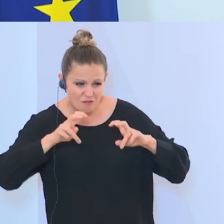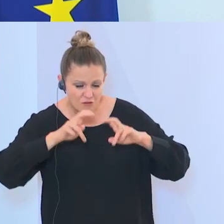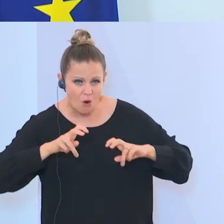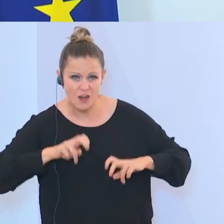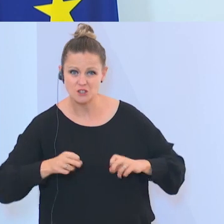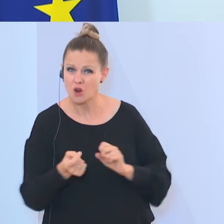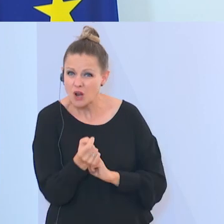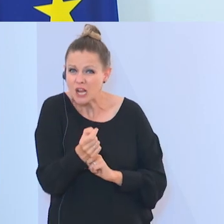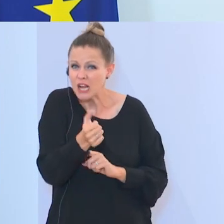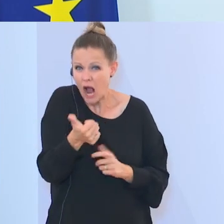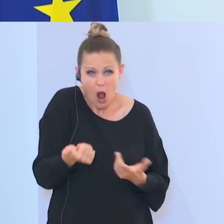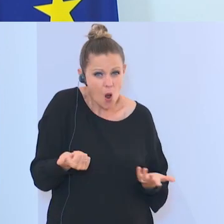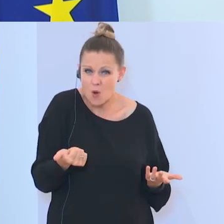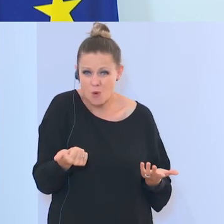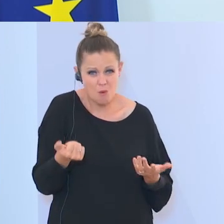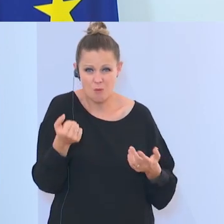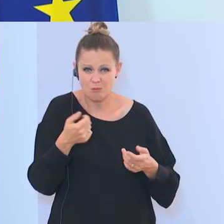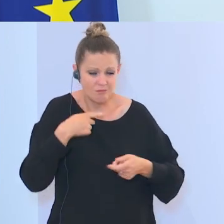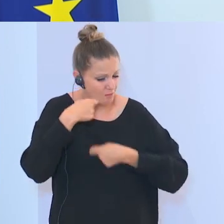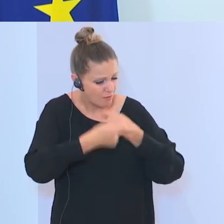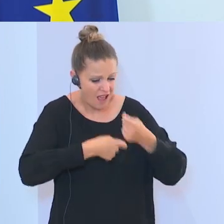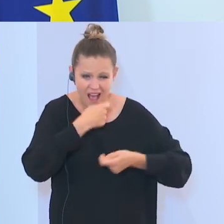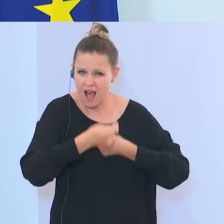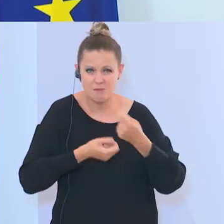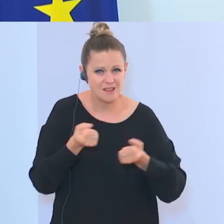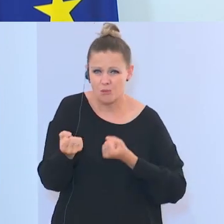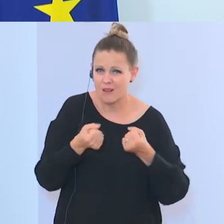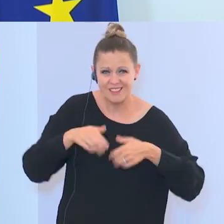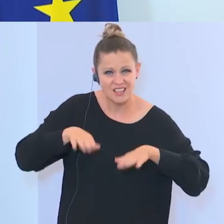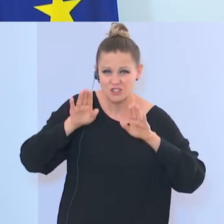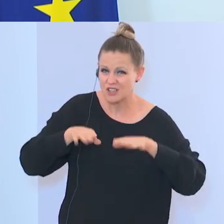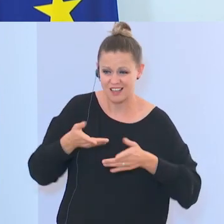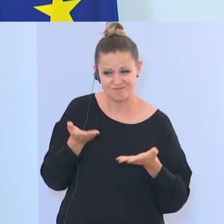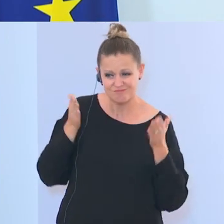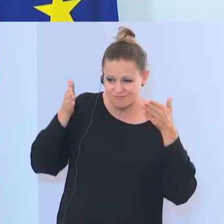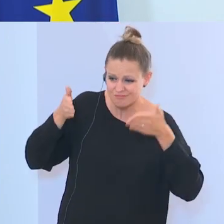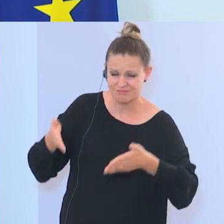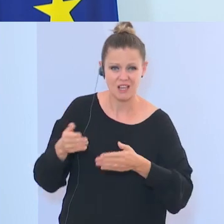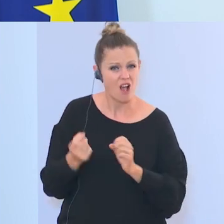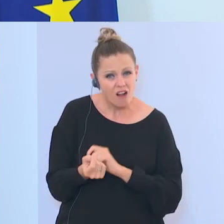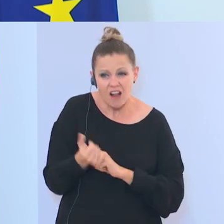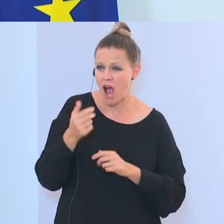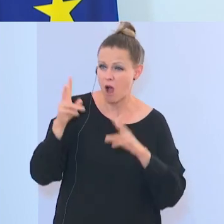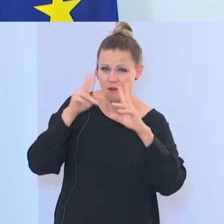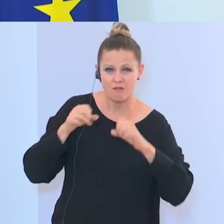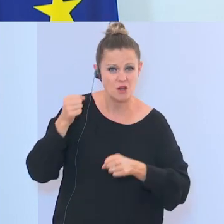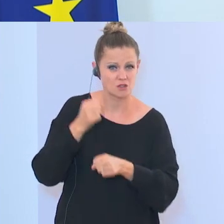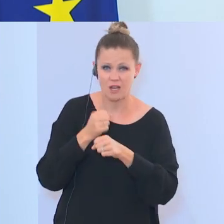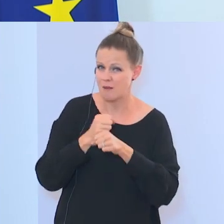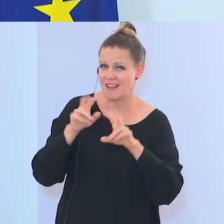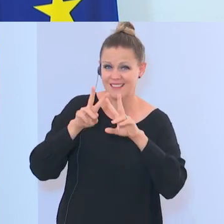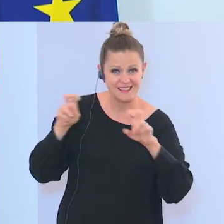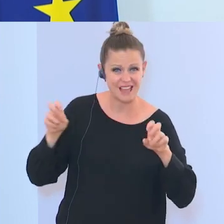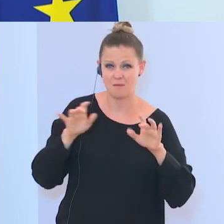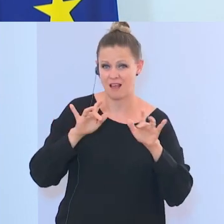Thema kaum gewidmet endlich, das Thema des politischen Islams, sondern wir haben kaum Forschungsarbeiten zu dem Thema,